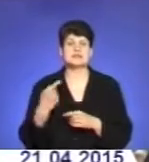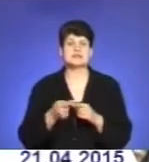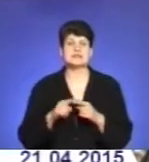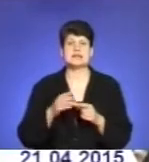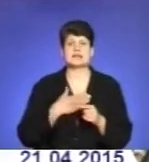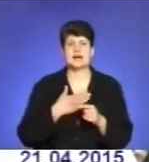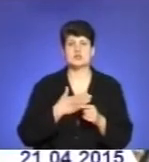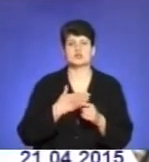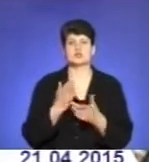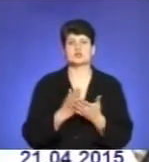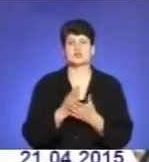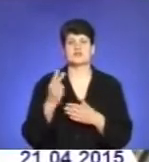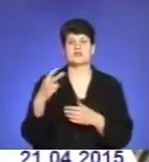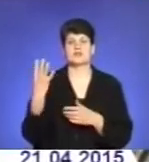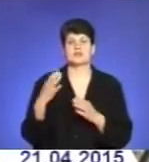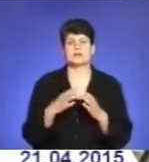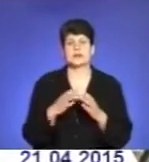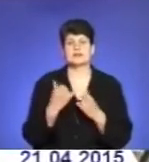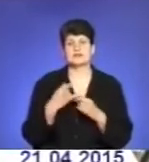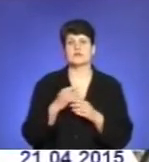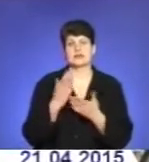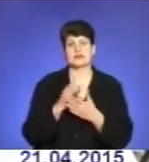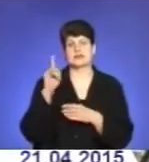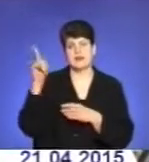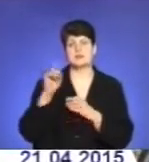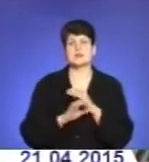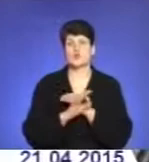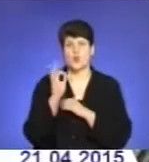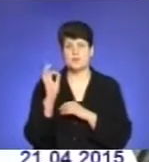4-й бригаді. Зараз вони знаходяться там, на Сході.